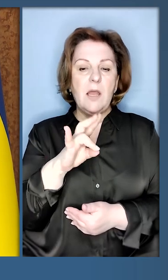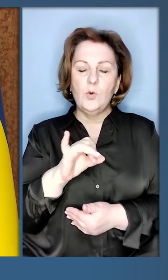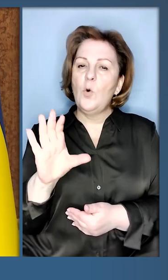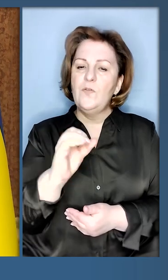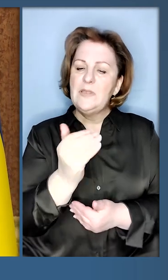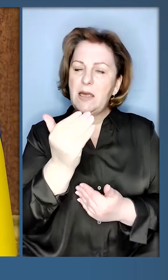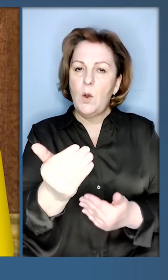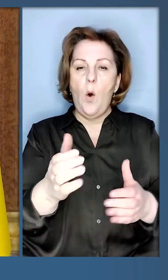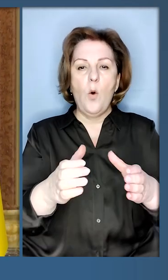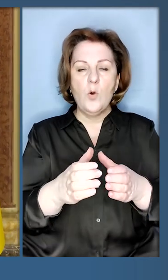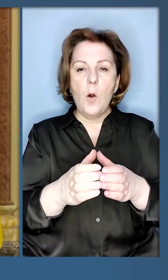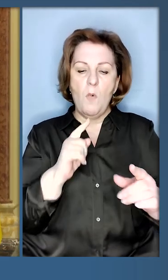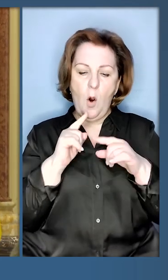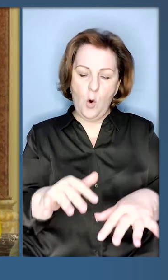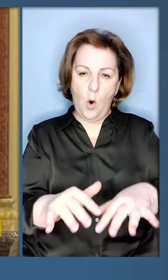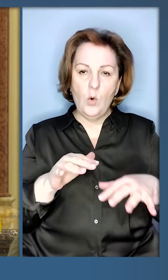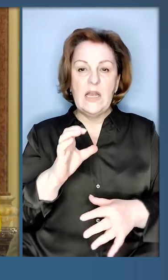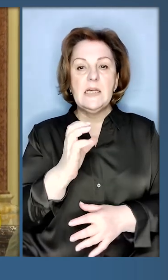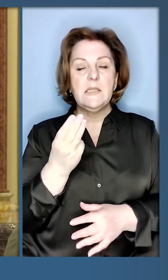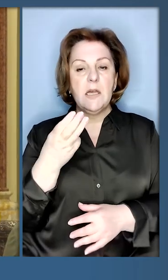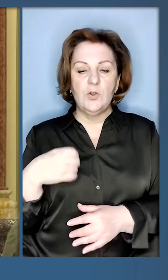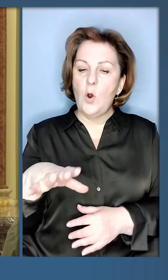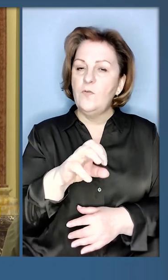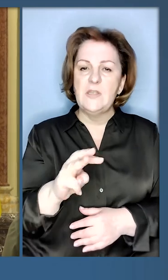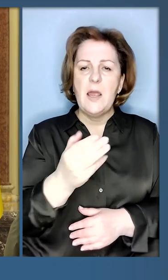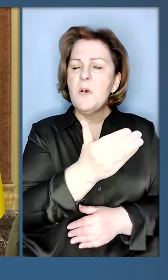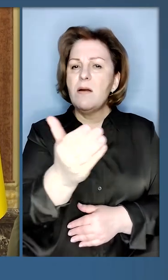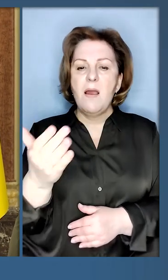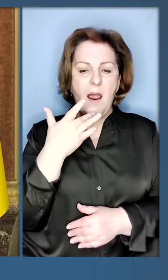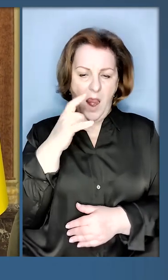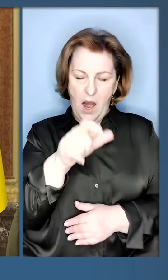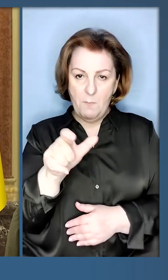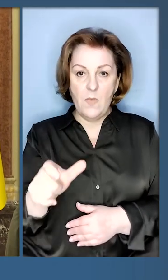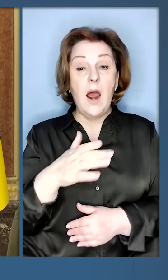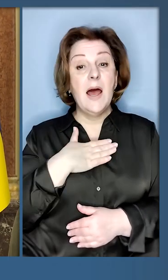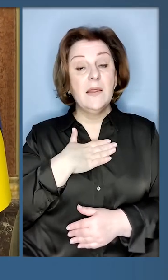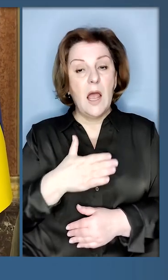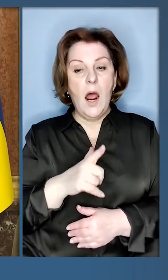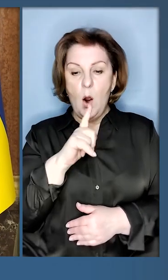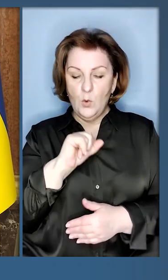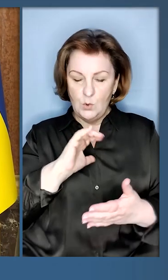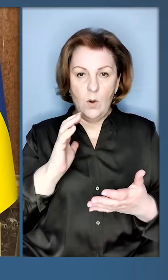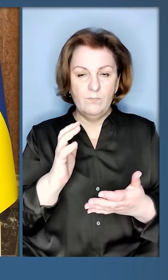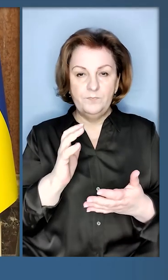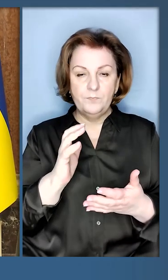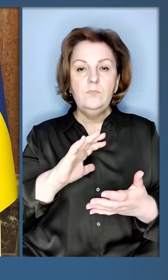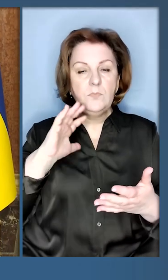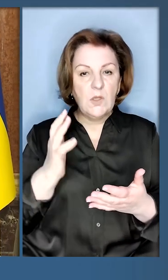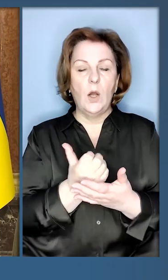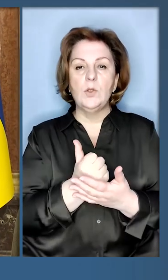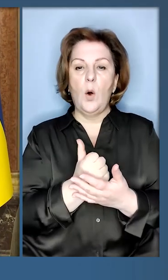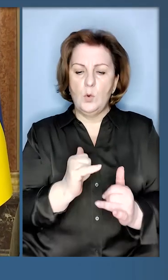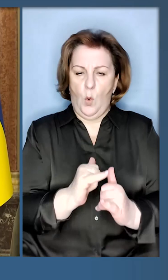усій його команді, Конгролесу Сполучених Штатів, усім американцям. І дякую за досягнуту